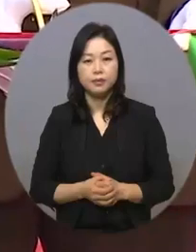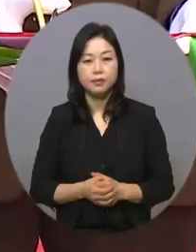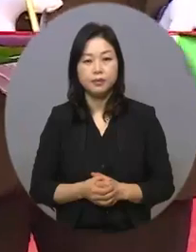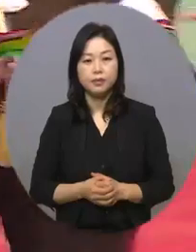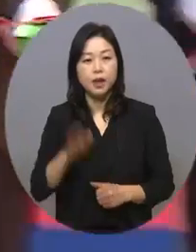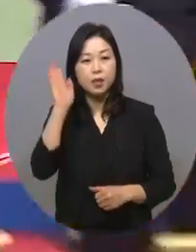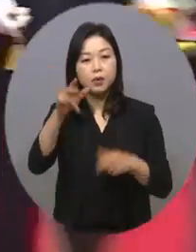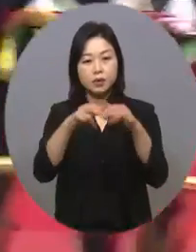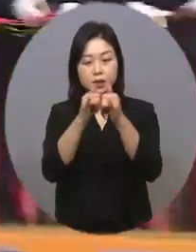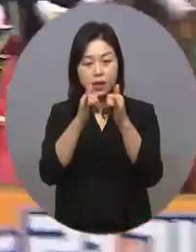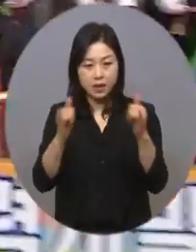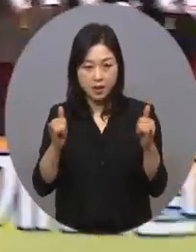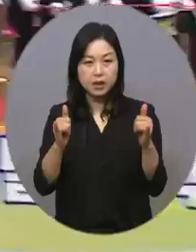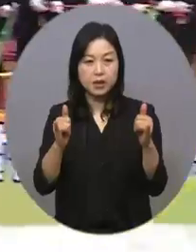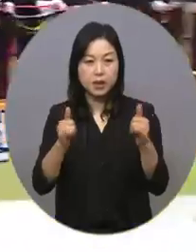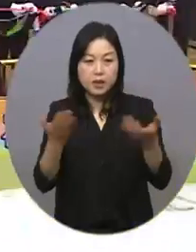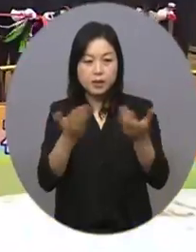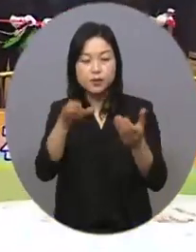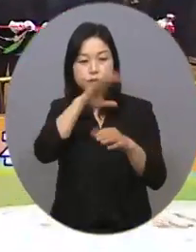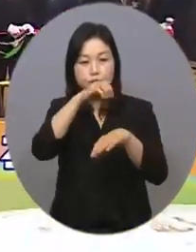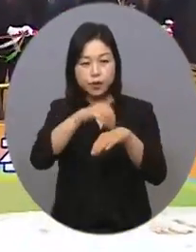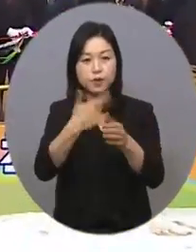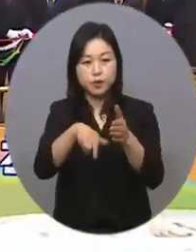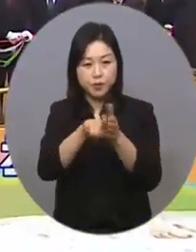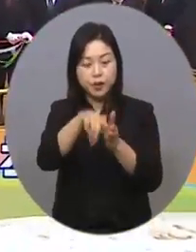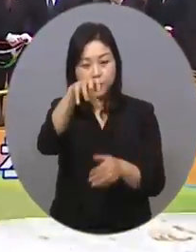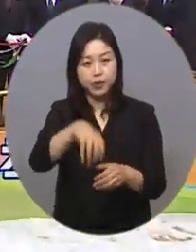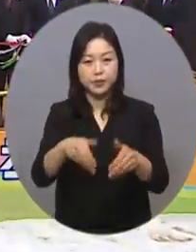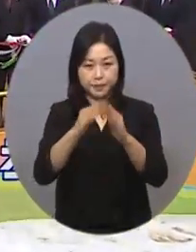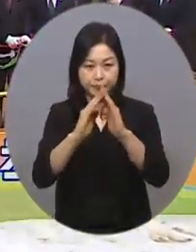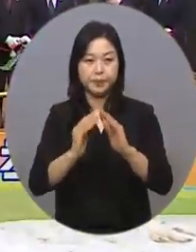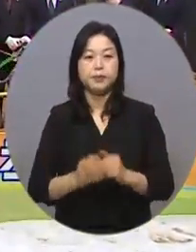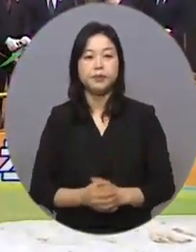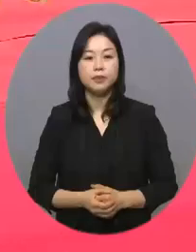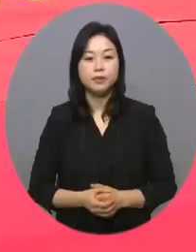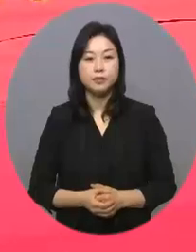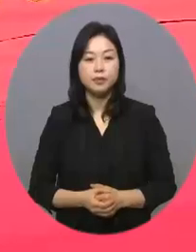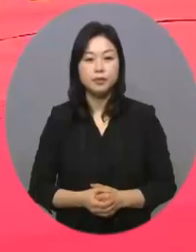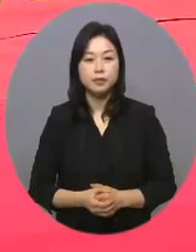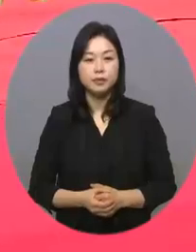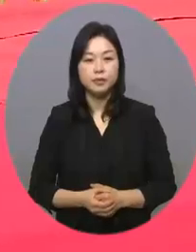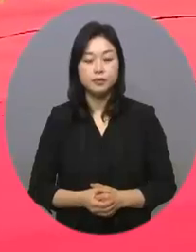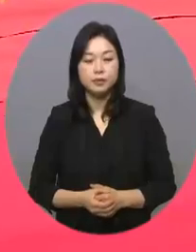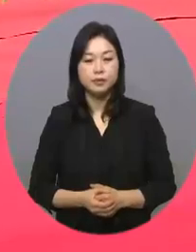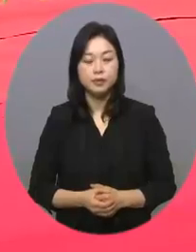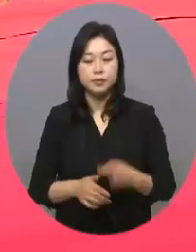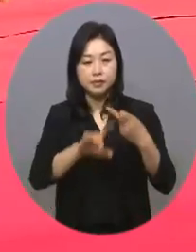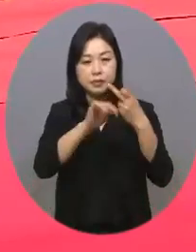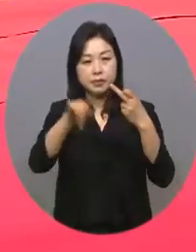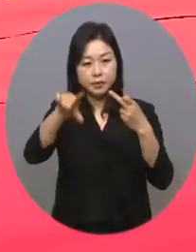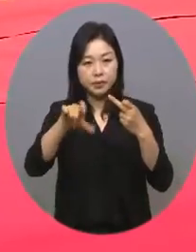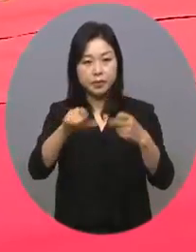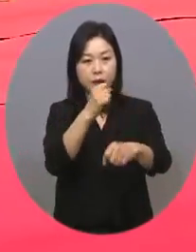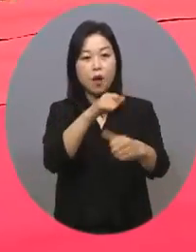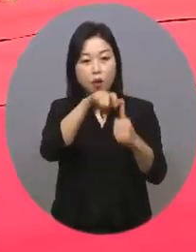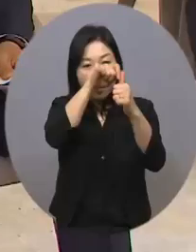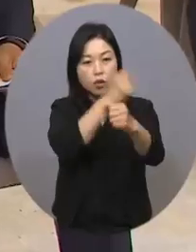앞으로 장애인 당사자의 직업 훈련을 위한 공간이 탄생됩니다. 지난 15일 고용노동부와